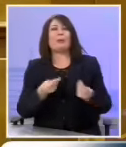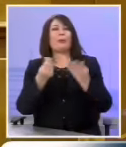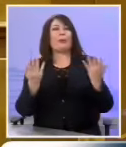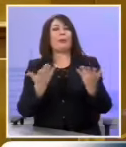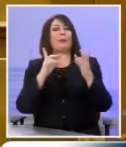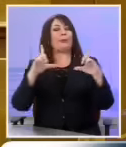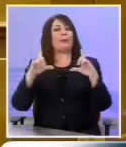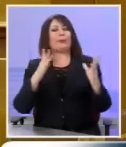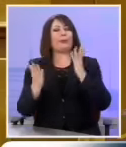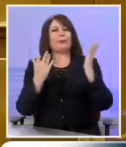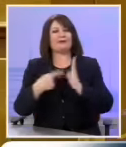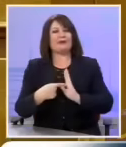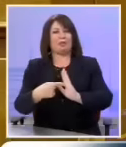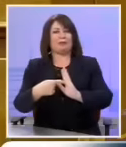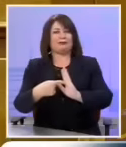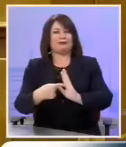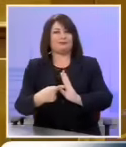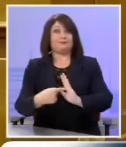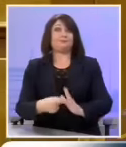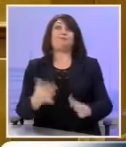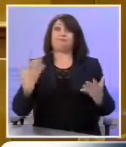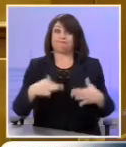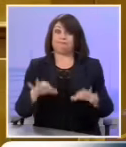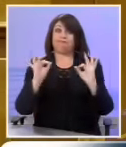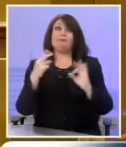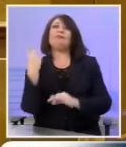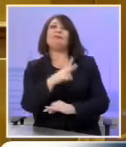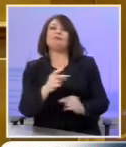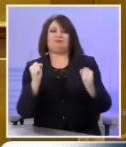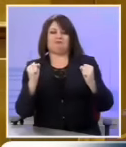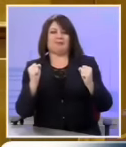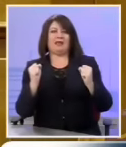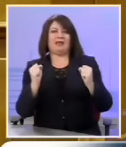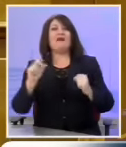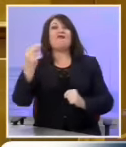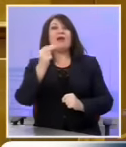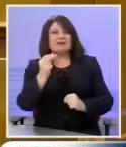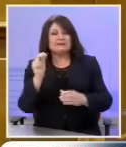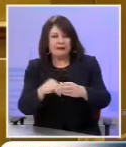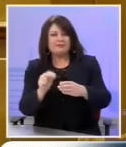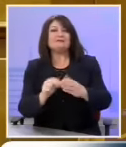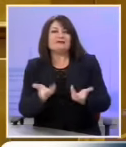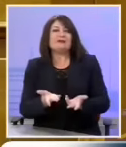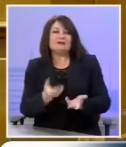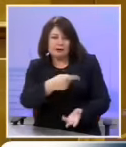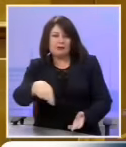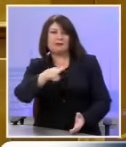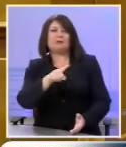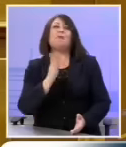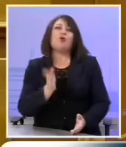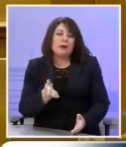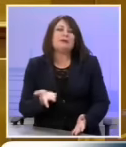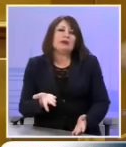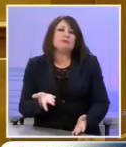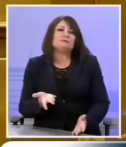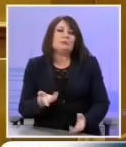Καταρχάς για να διατηρηθεί η δική σας αντοχή, κυρίες και κύριοι βουλευτές. Προκειμένου εσείς να μπορείτε να